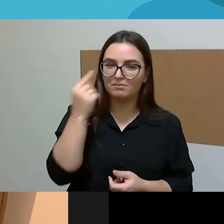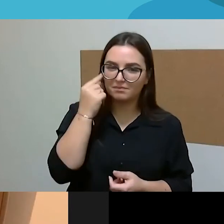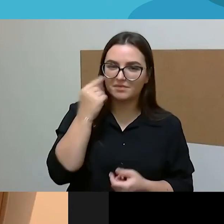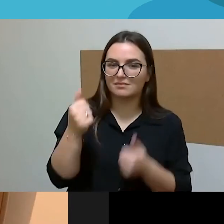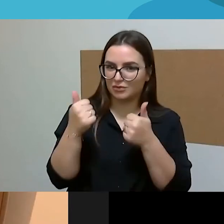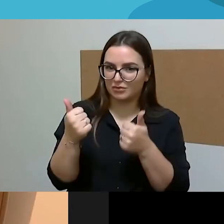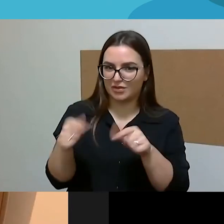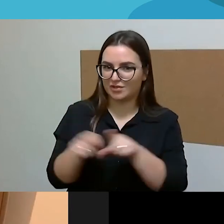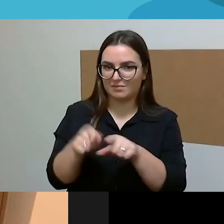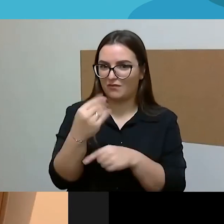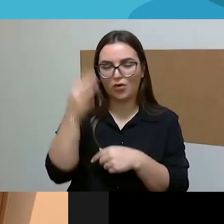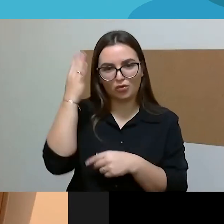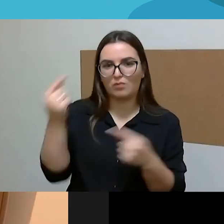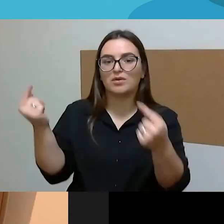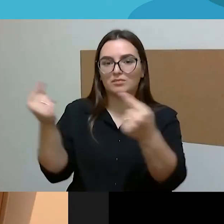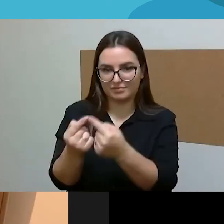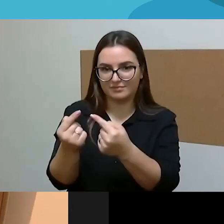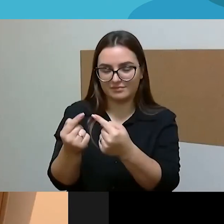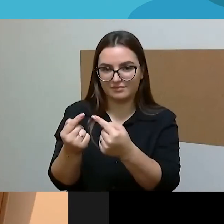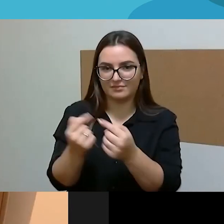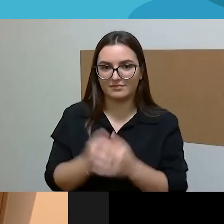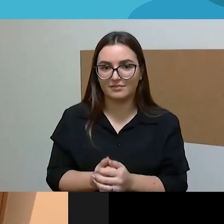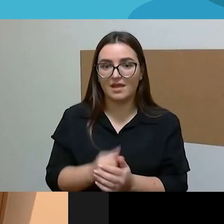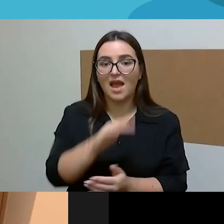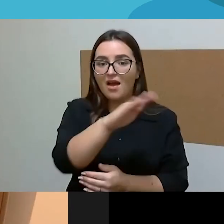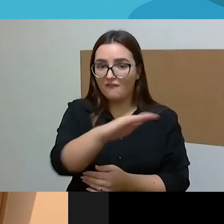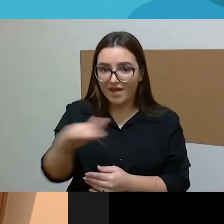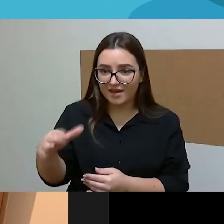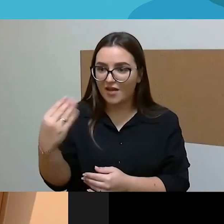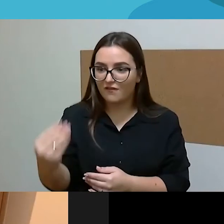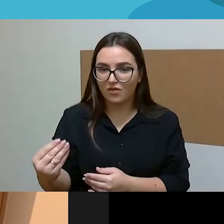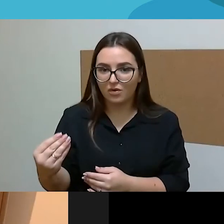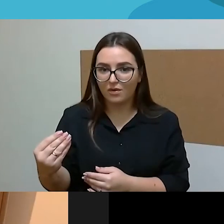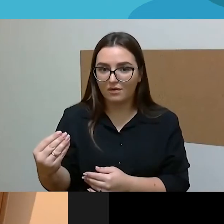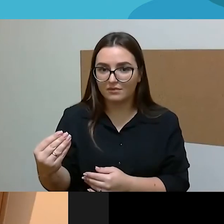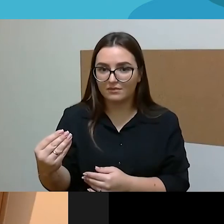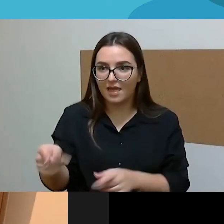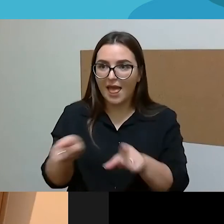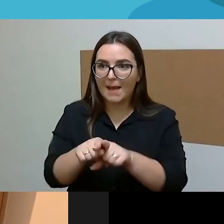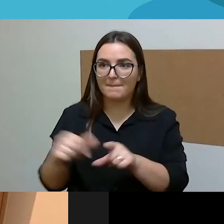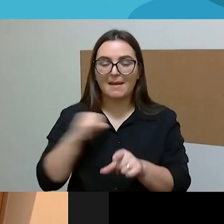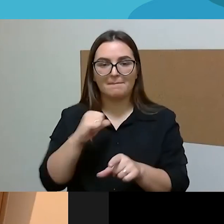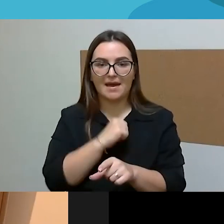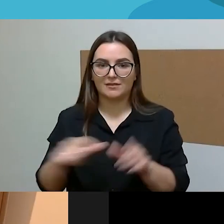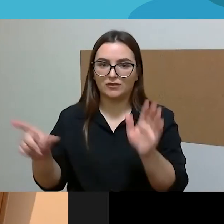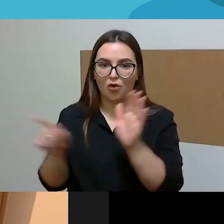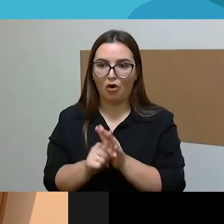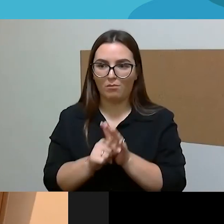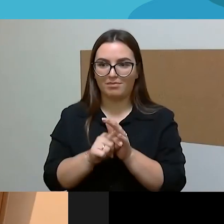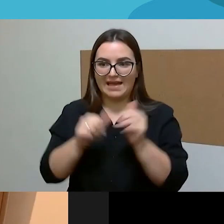vaikai, turbūt patys geriausi vaikai, vis tiek sugeba augdyti kantrybę,